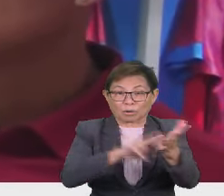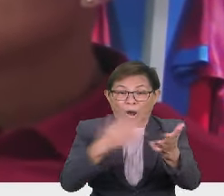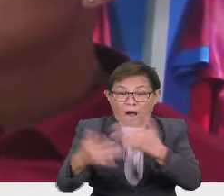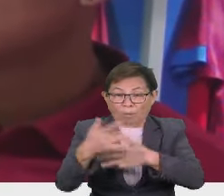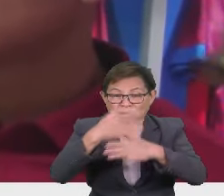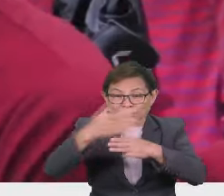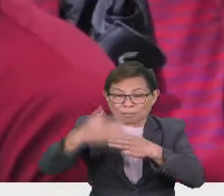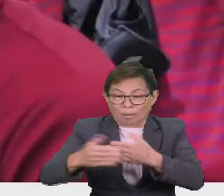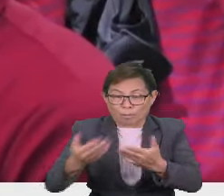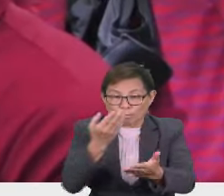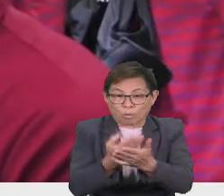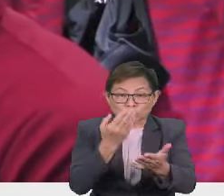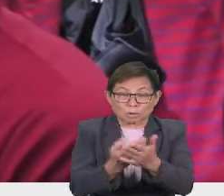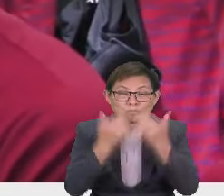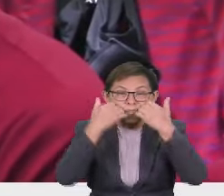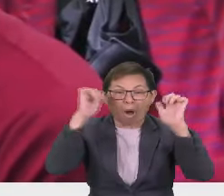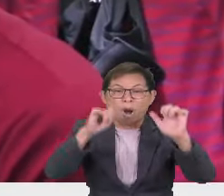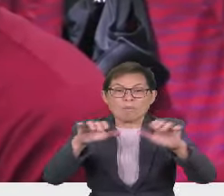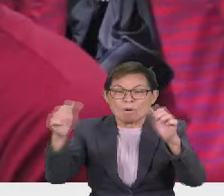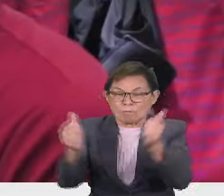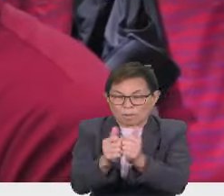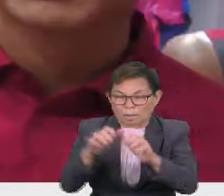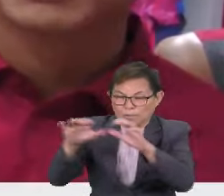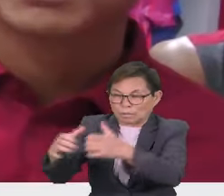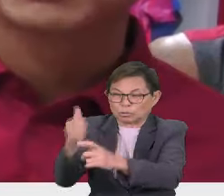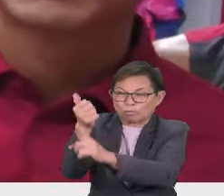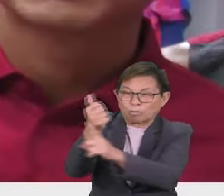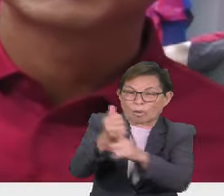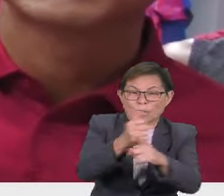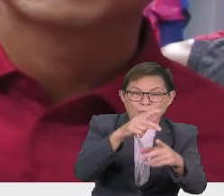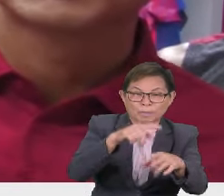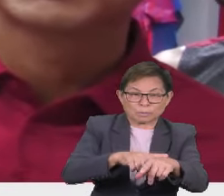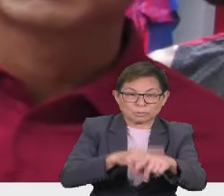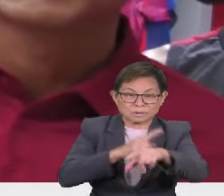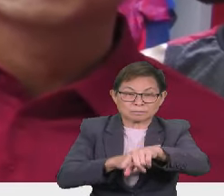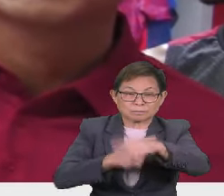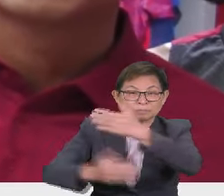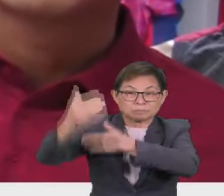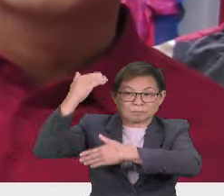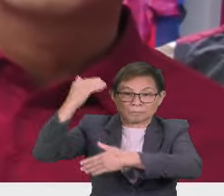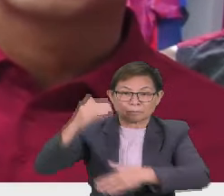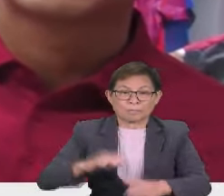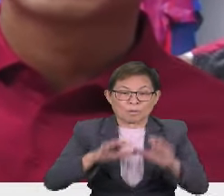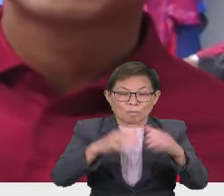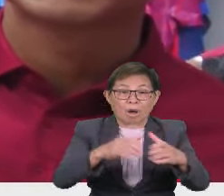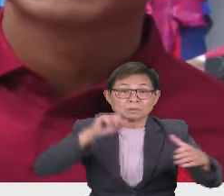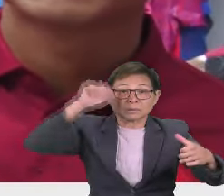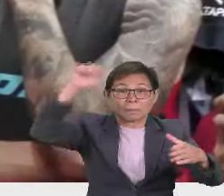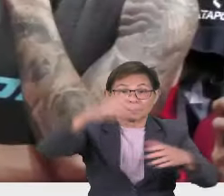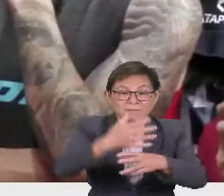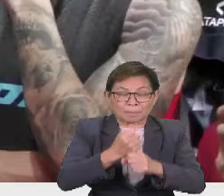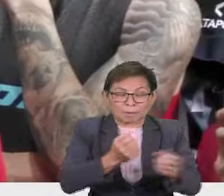selepas membuktikan kemampuan bersama pasukan masing-masing pada musim lepas. Skuad Sabah juga